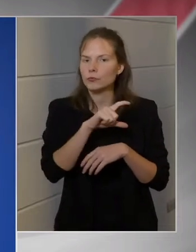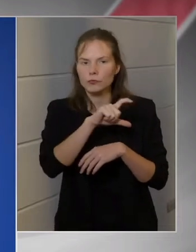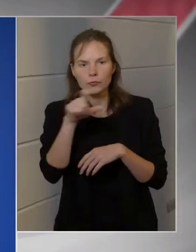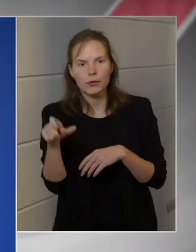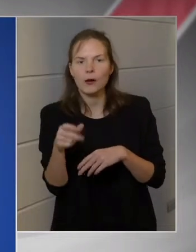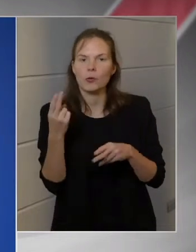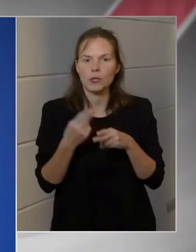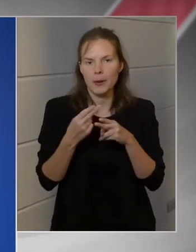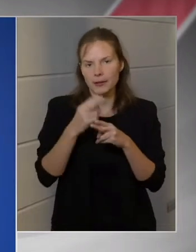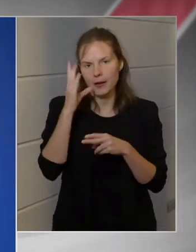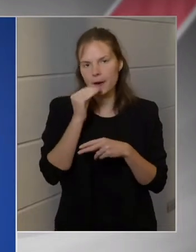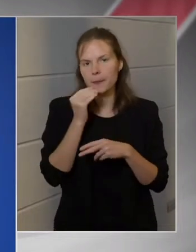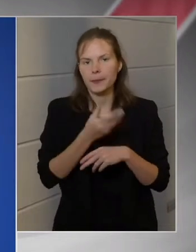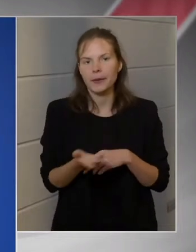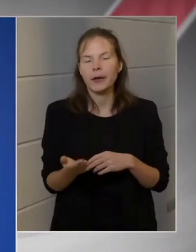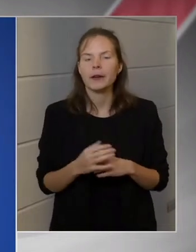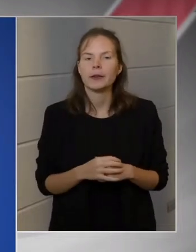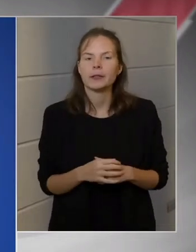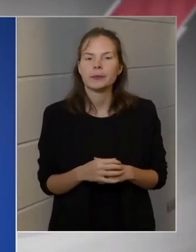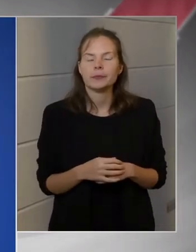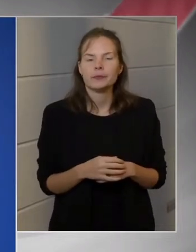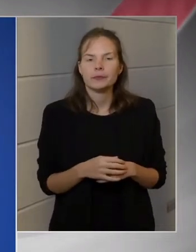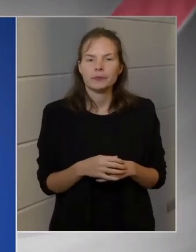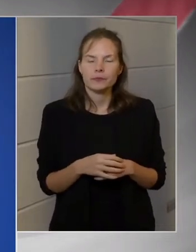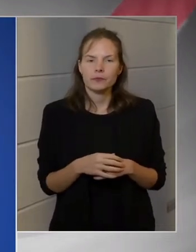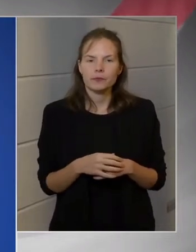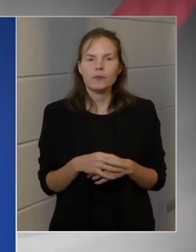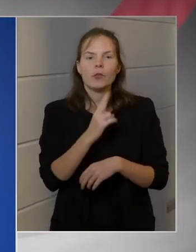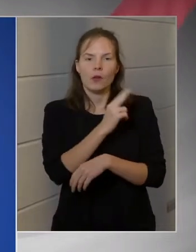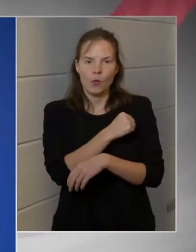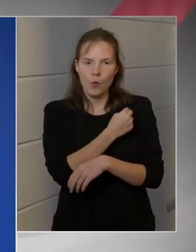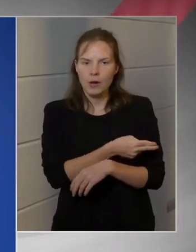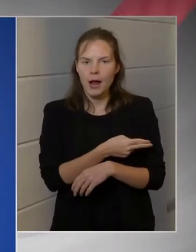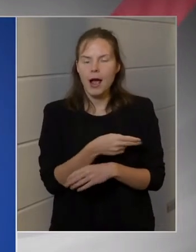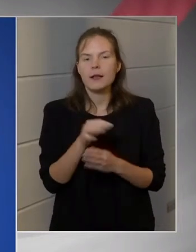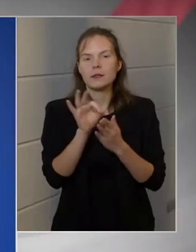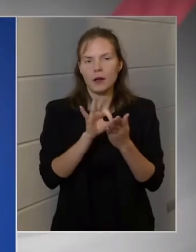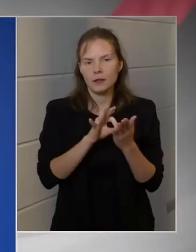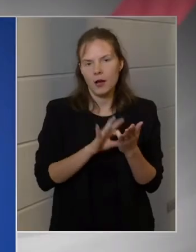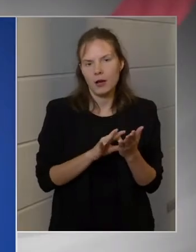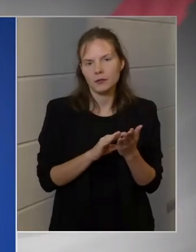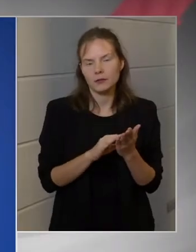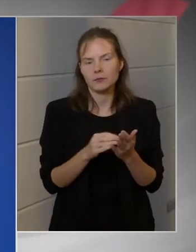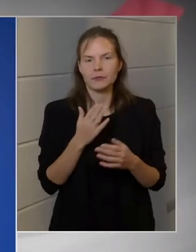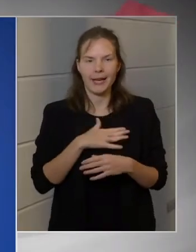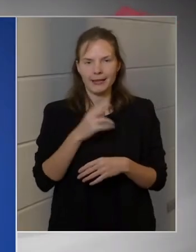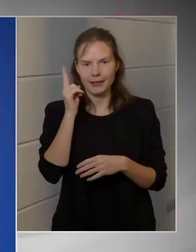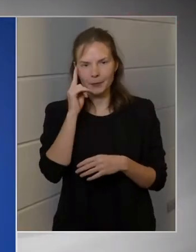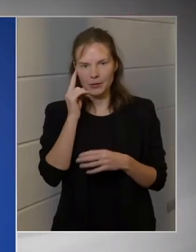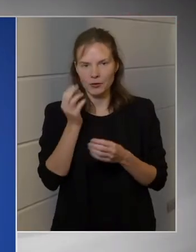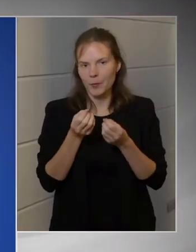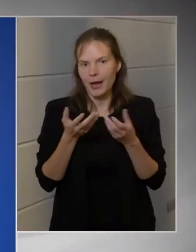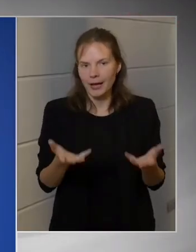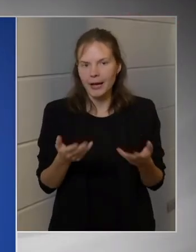A kórházi adatokat ismertetem,